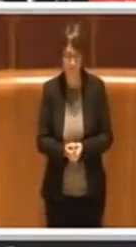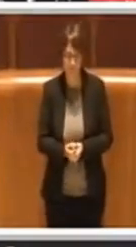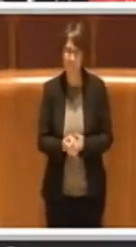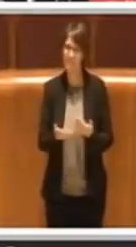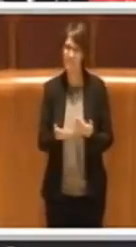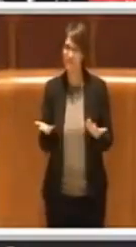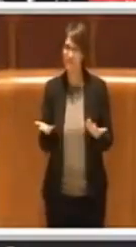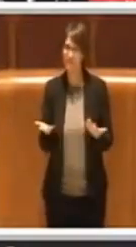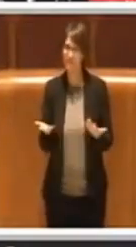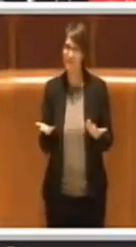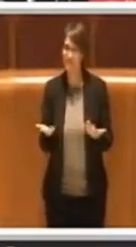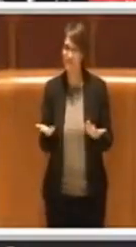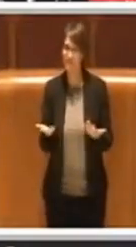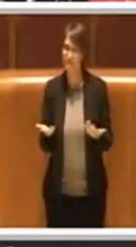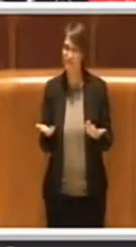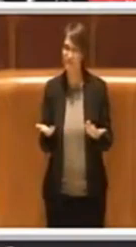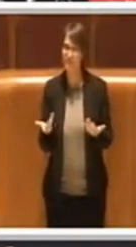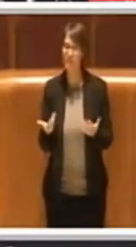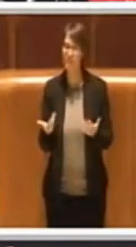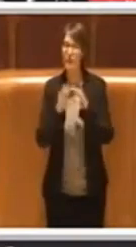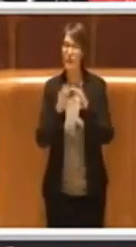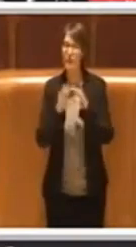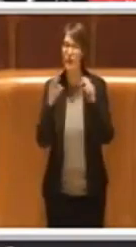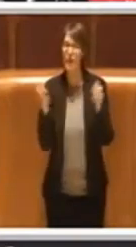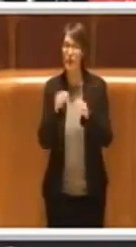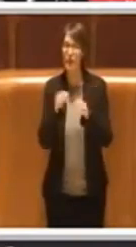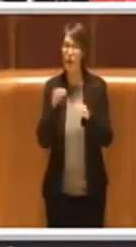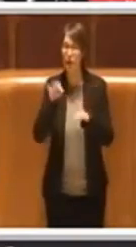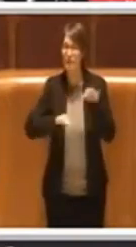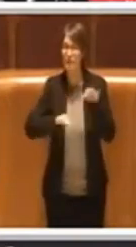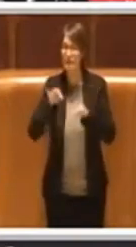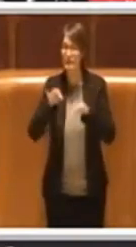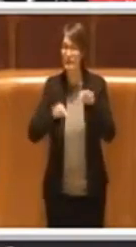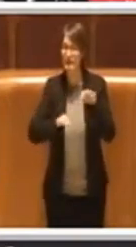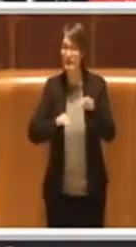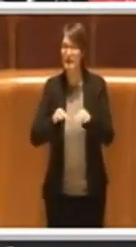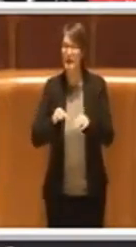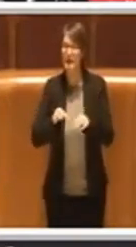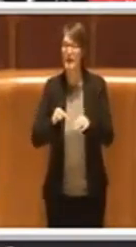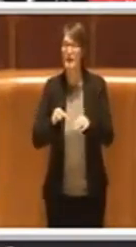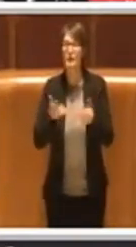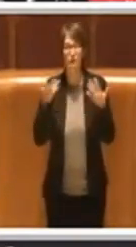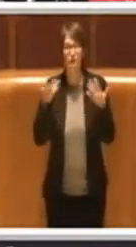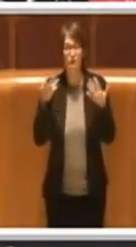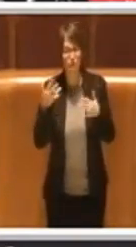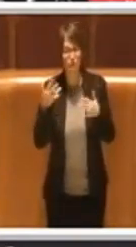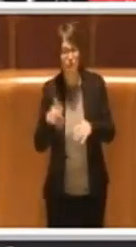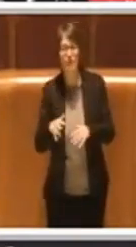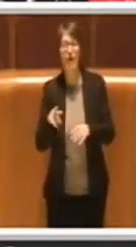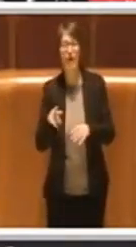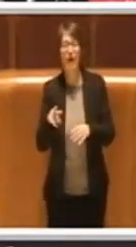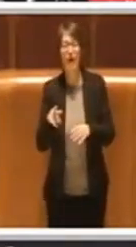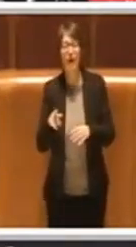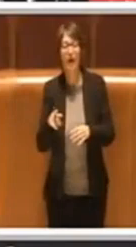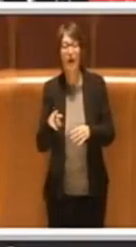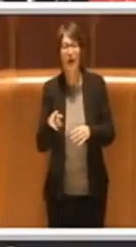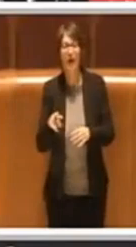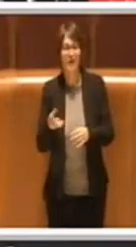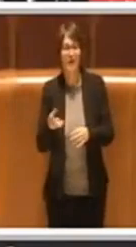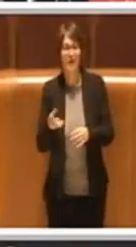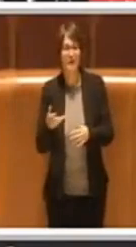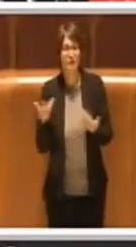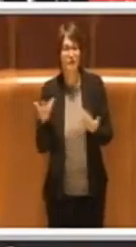oggetto di un'iniziativa parte della stessa sindaca Raggi, questo non lo dico solo all'atto che stiamo votando e che voteremo